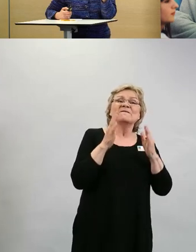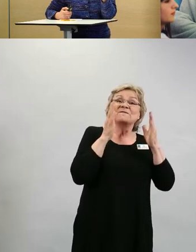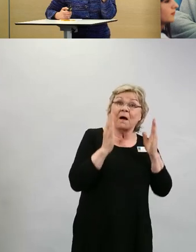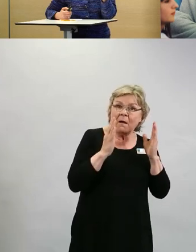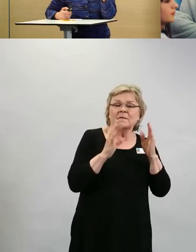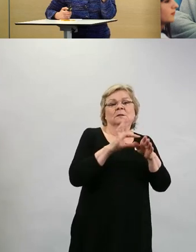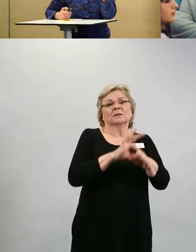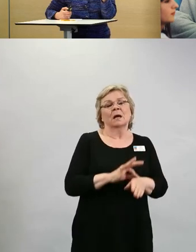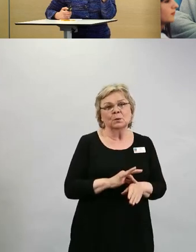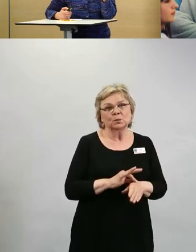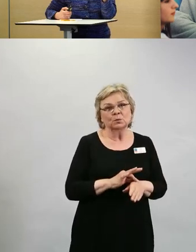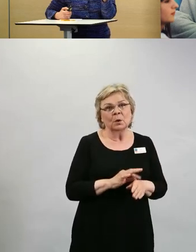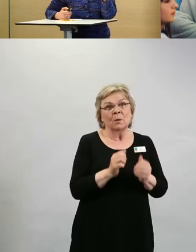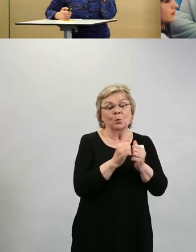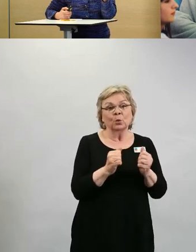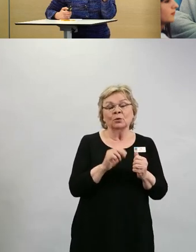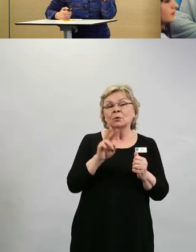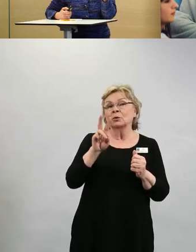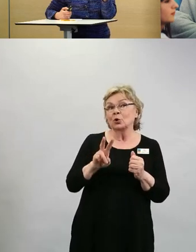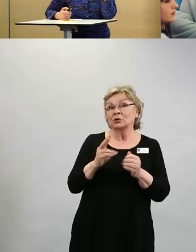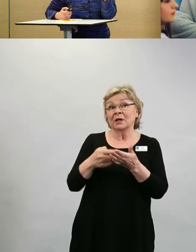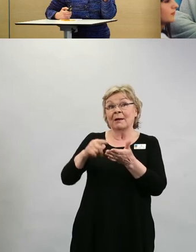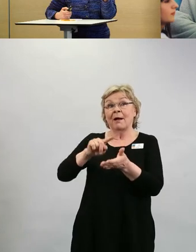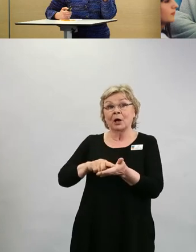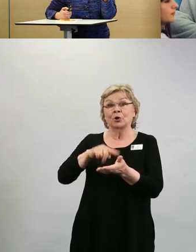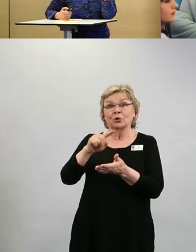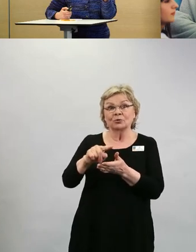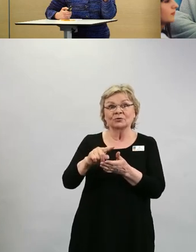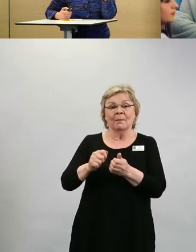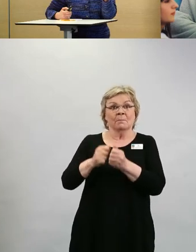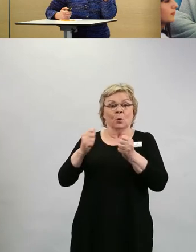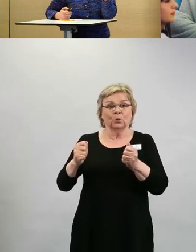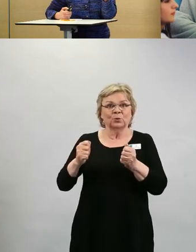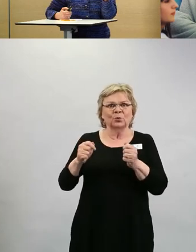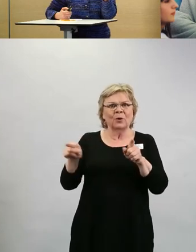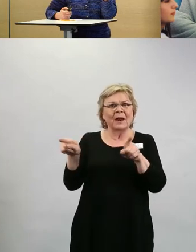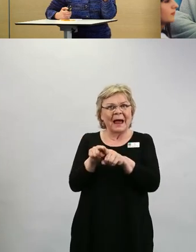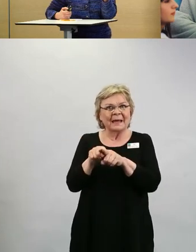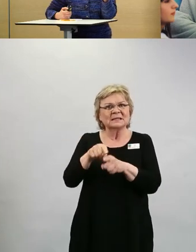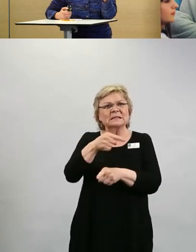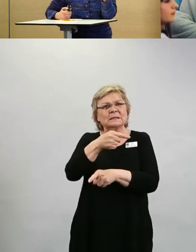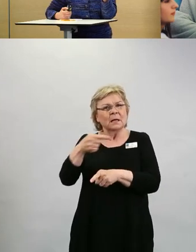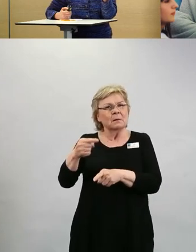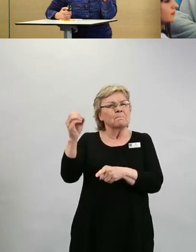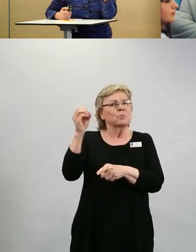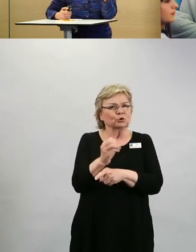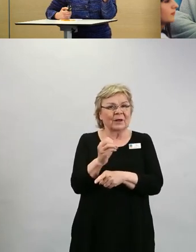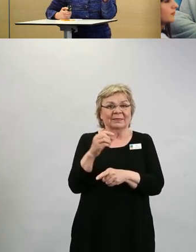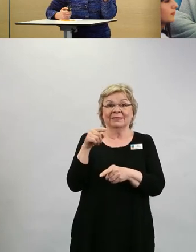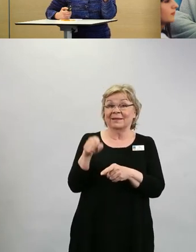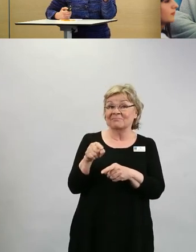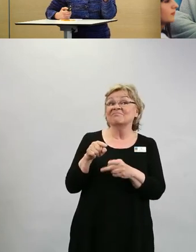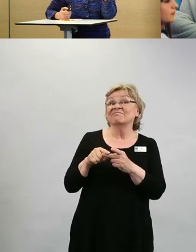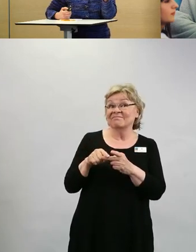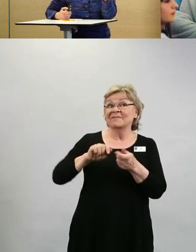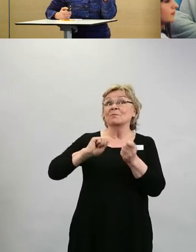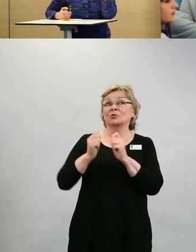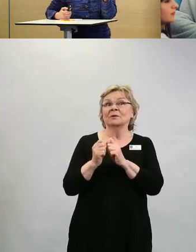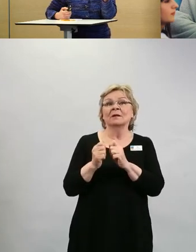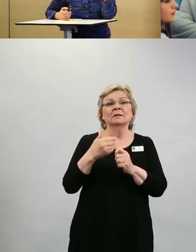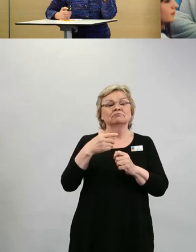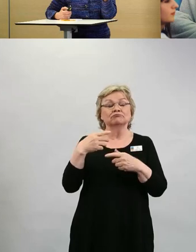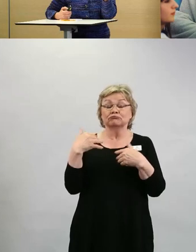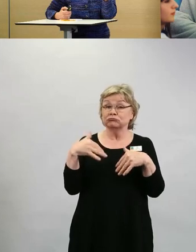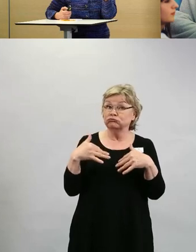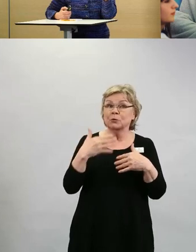toisen annoksen jälkeen se suoja pompahtaa ihan tuohon lähes sataan prosenttiin. Eli siellä nähdään erinomaisen